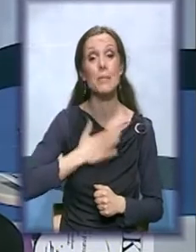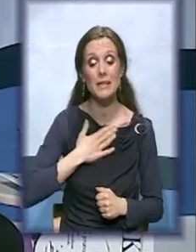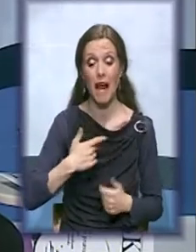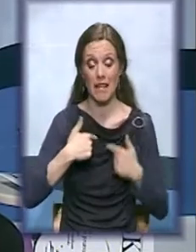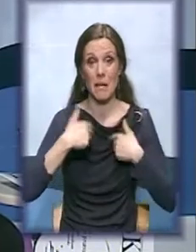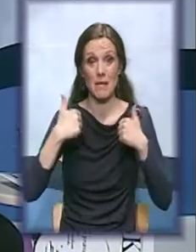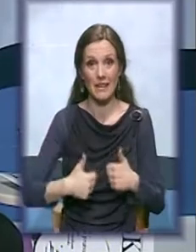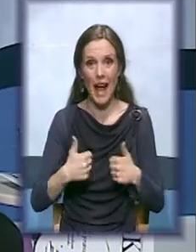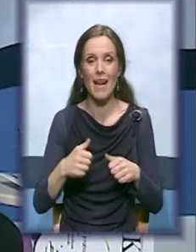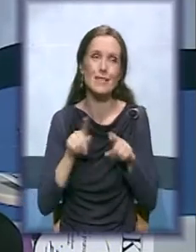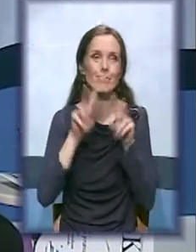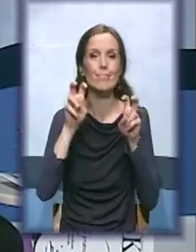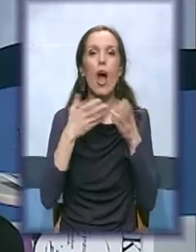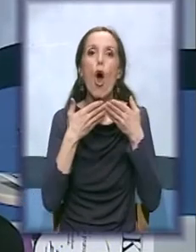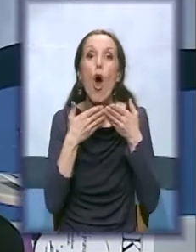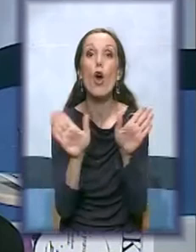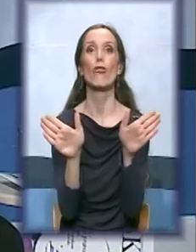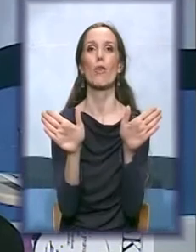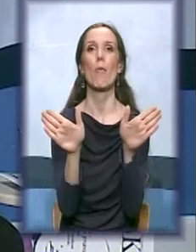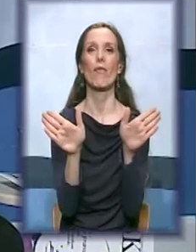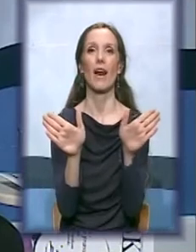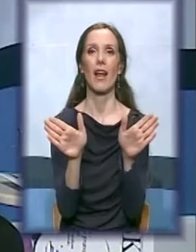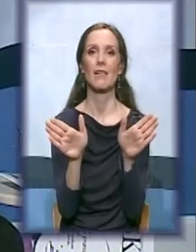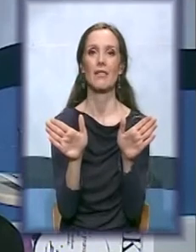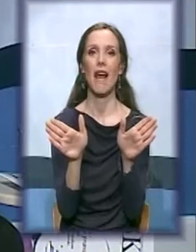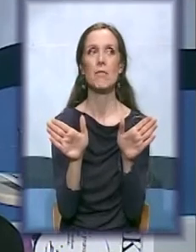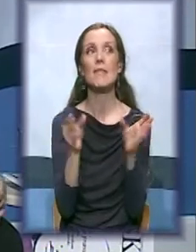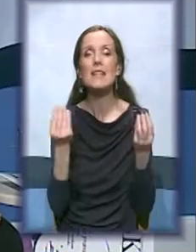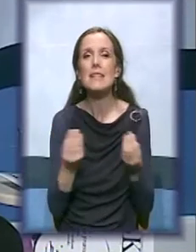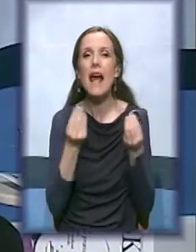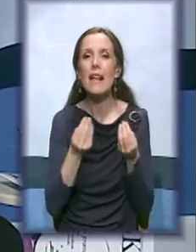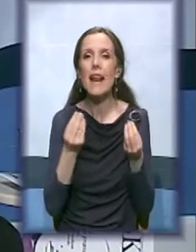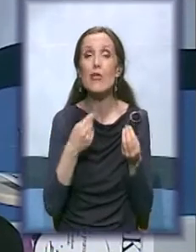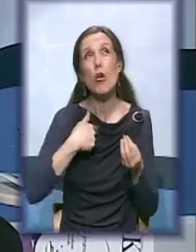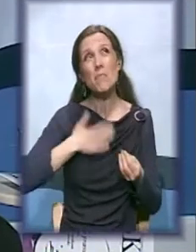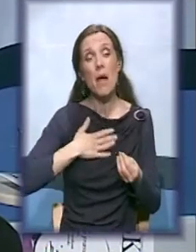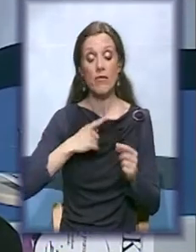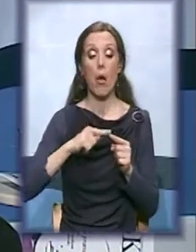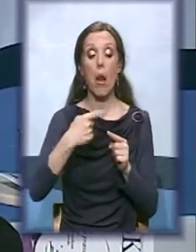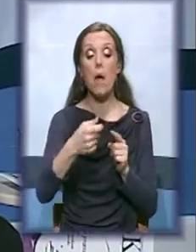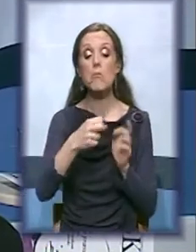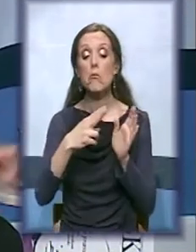otvorimo vrata onome što ćemo već negde. Ja bih iskreno voljela da već negde u junu,